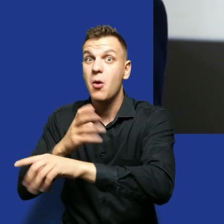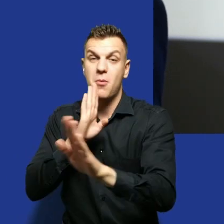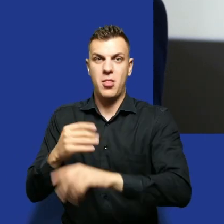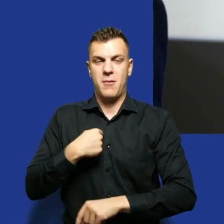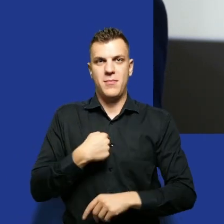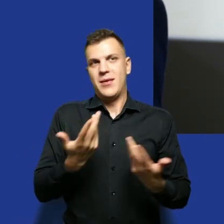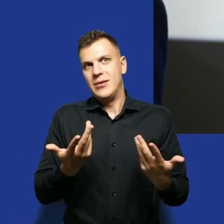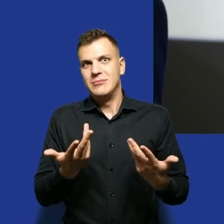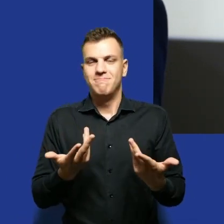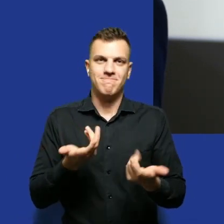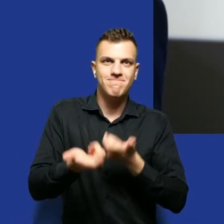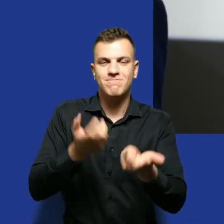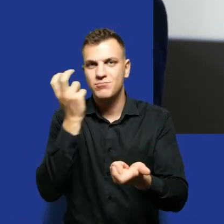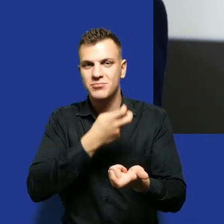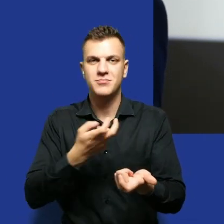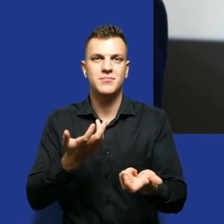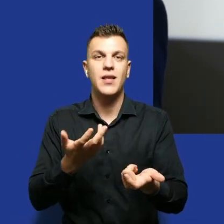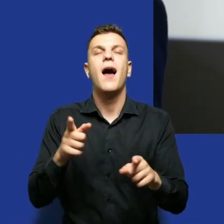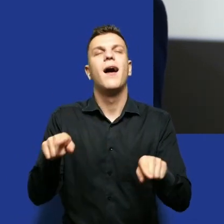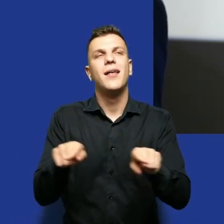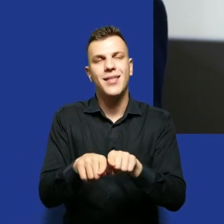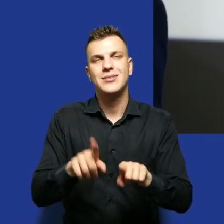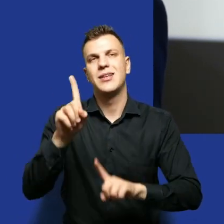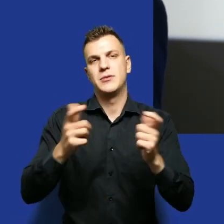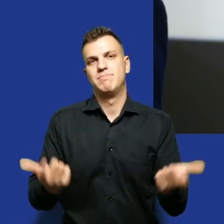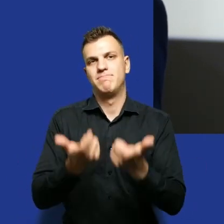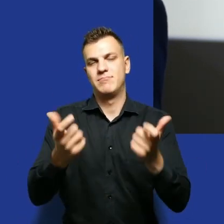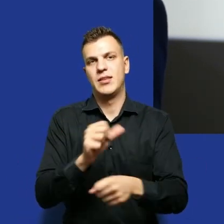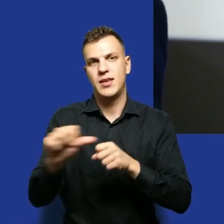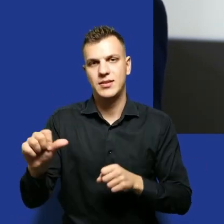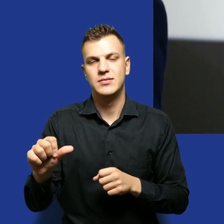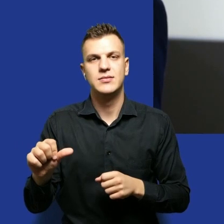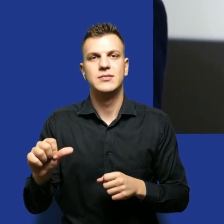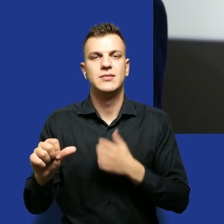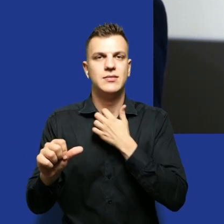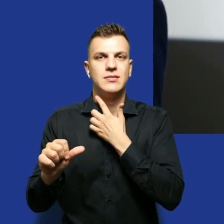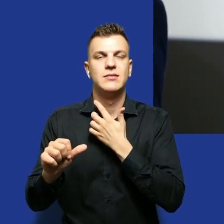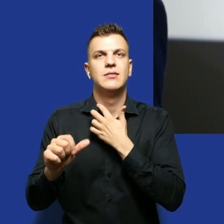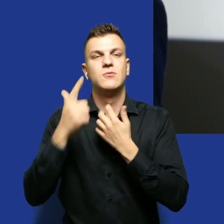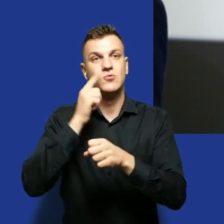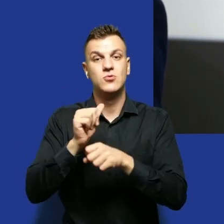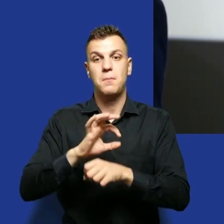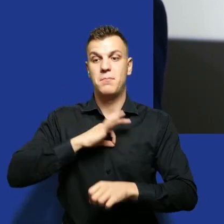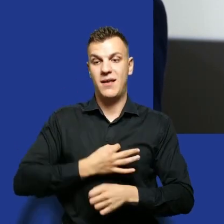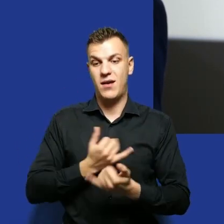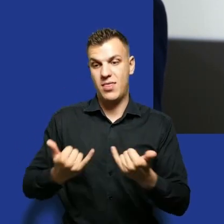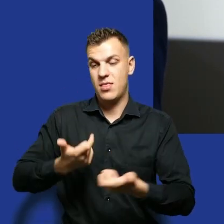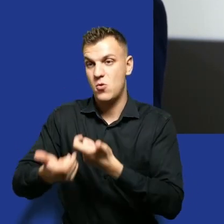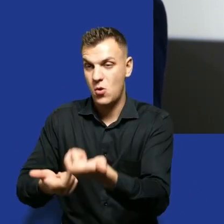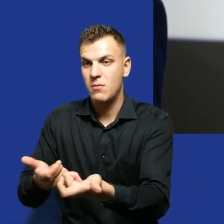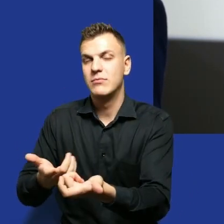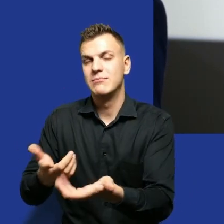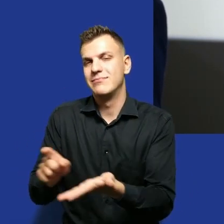stronę medalu. Więc zagrożenia są i to często takie dla działań prywatnych. A w transformacji